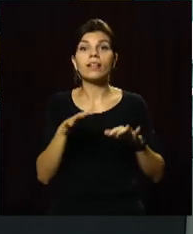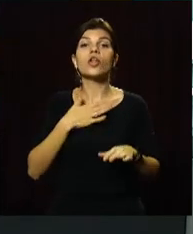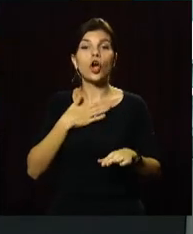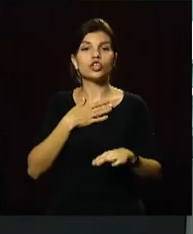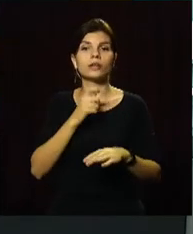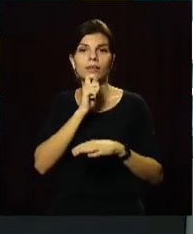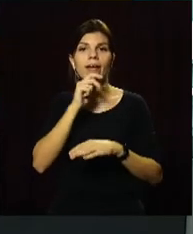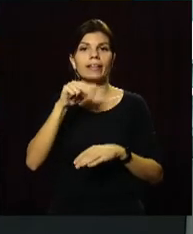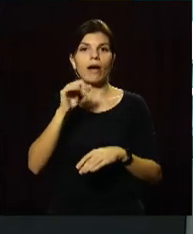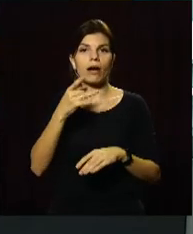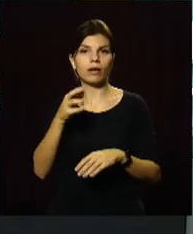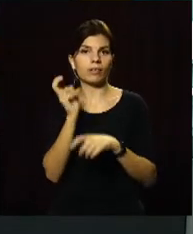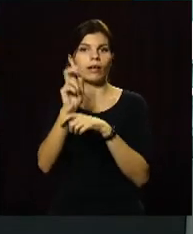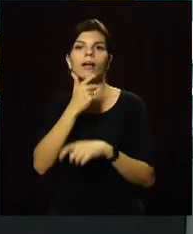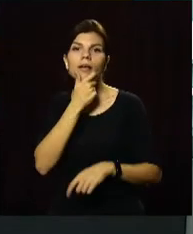наша Дар'я Пшенична.